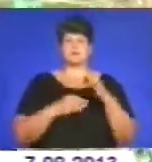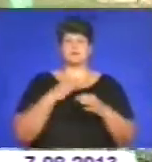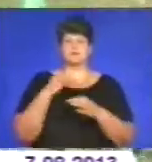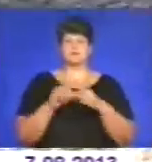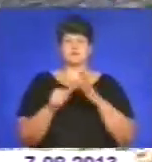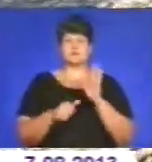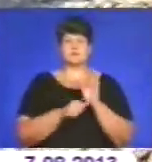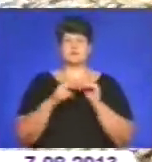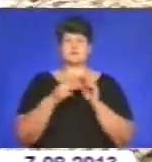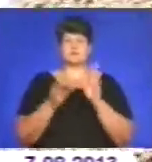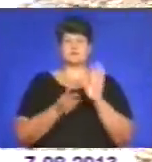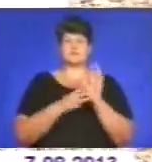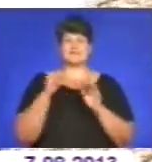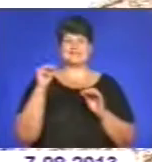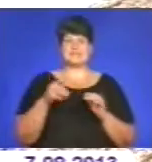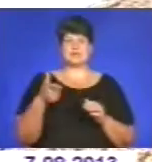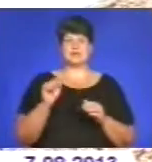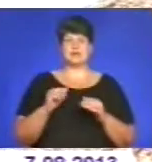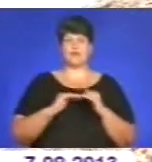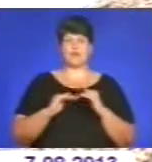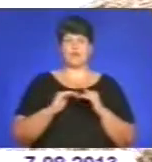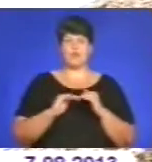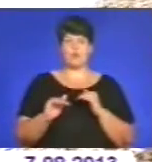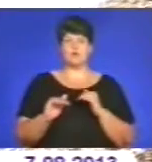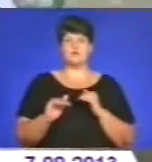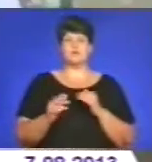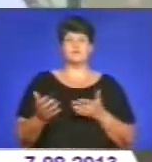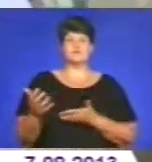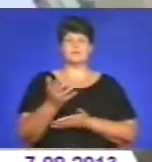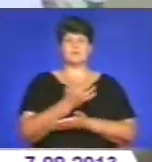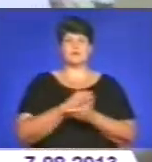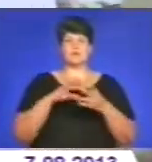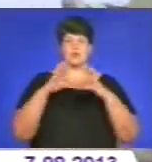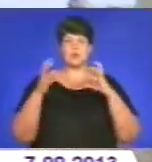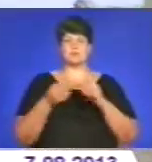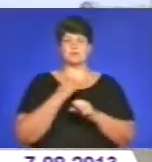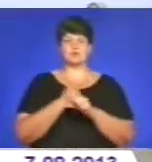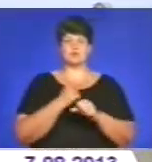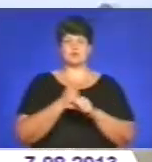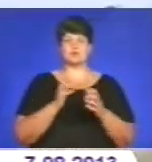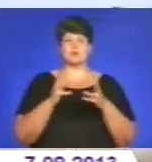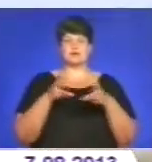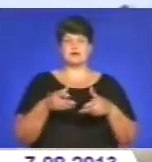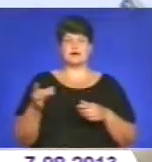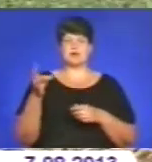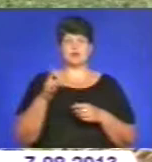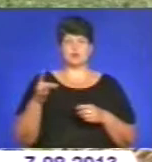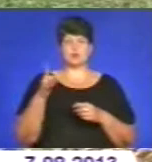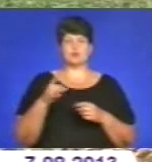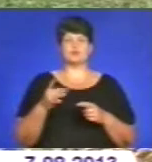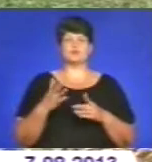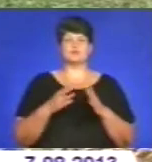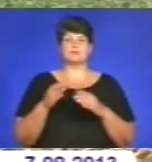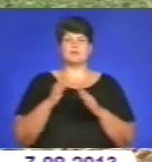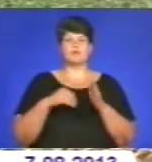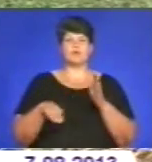16-18 тисяч гектарів поля. Високопродуктивно в комплексі працюють механізатори району високої культури землеробства